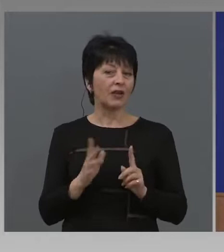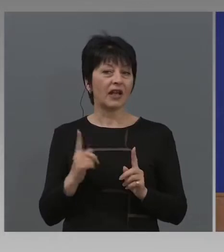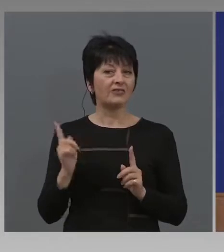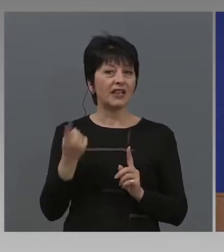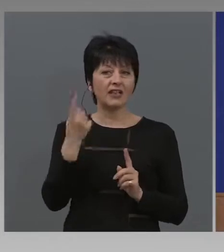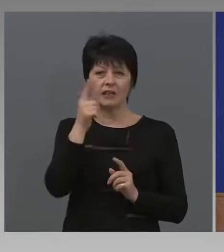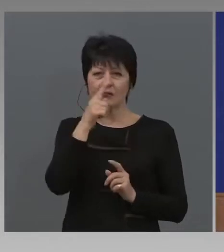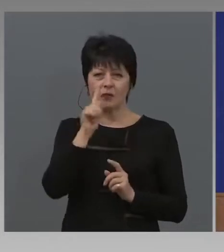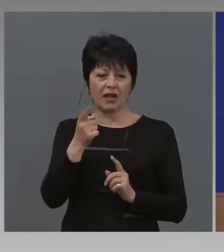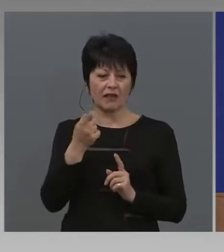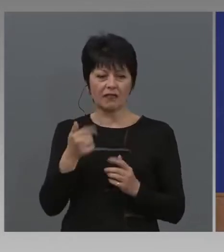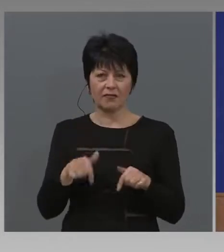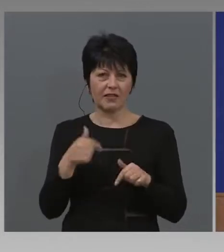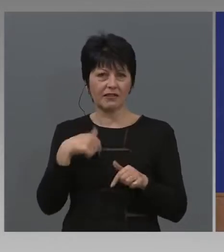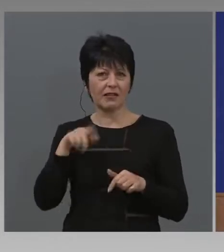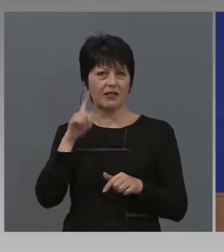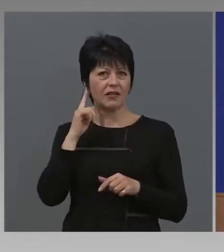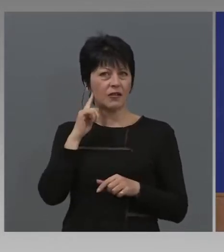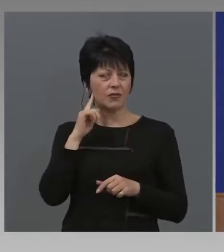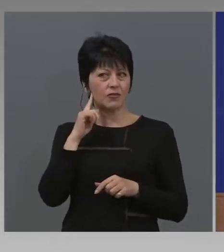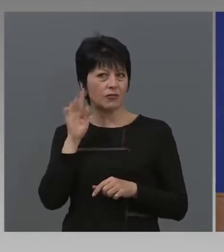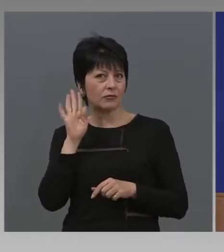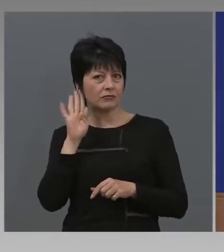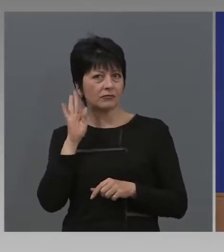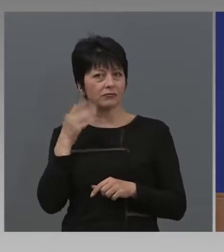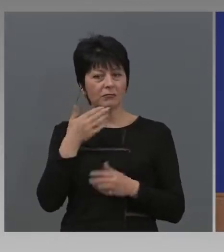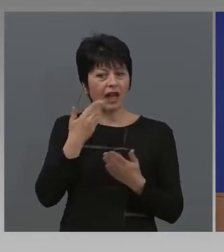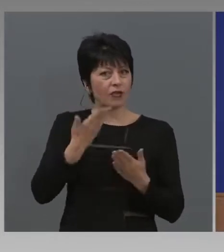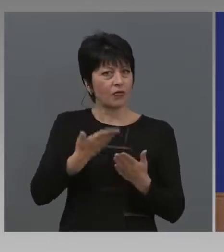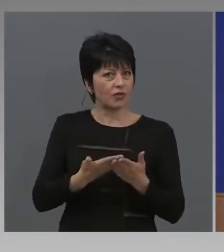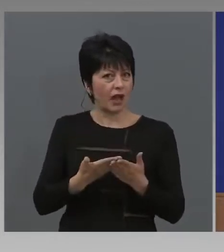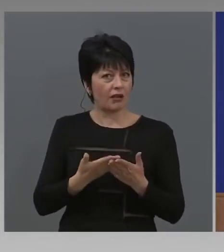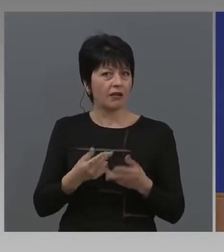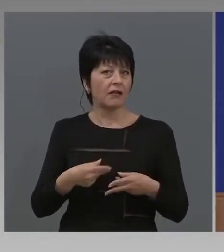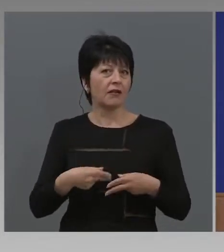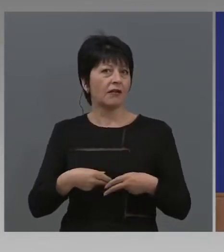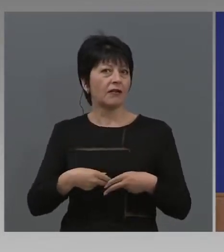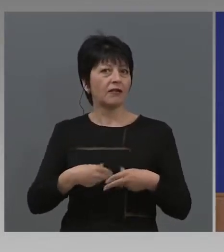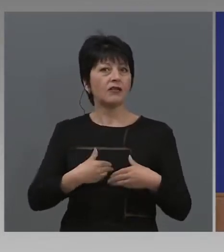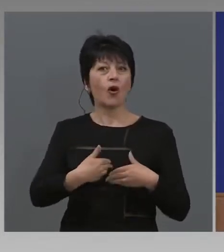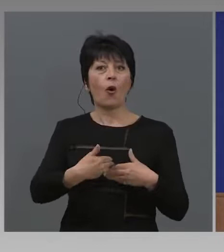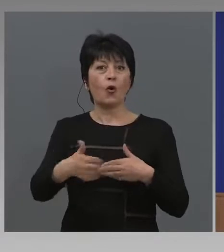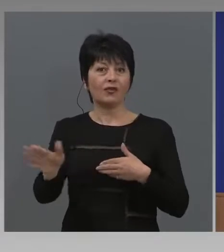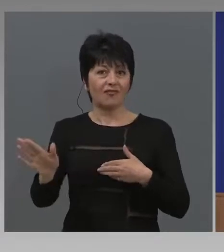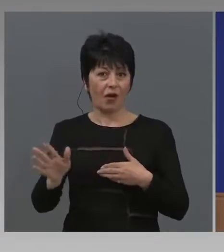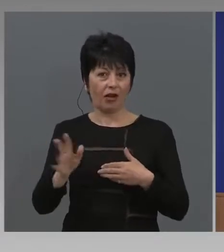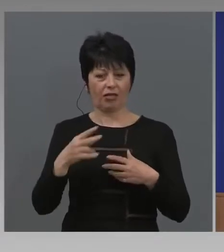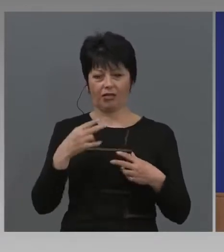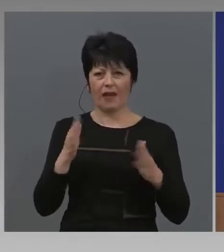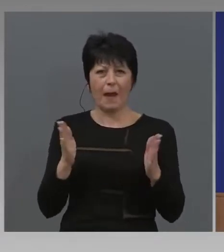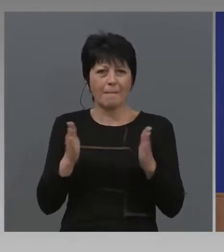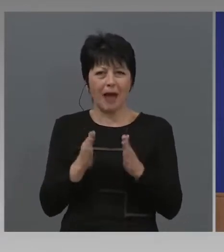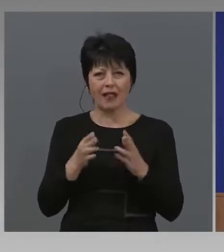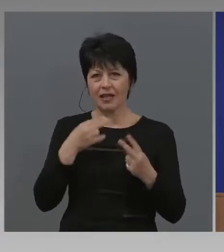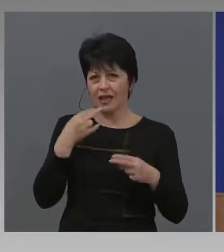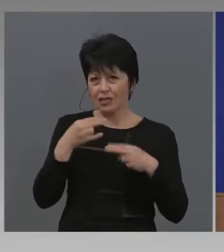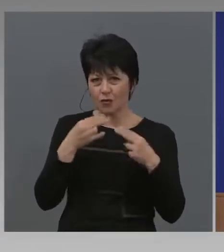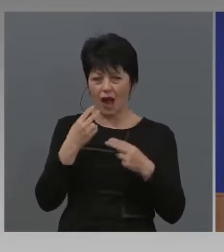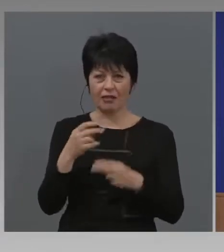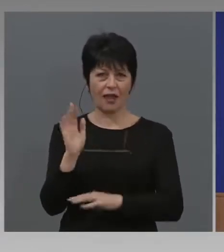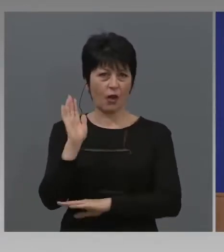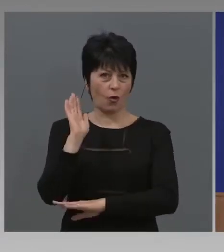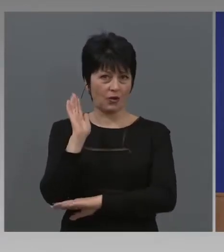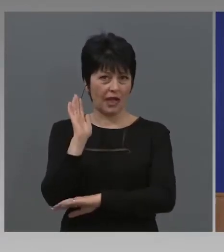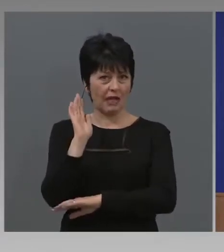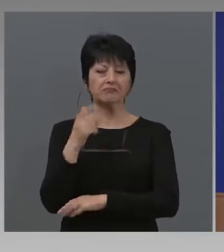днеска чух предложение да се отворят хотелите, малки ресторанти, ние ще ги отворим. Ние ще ги отвориме, но веднага след това трябва